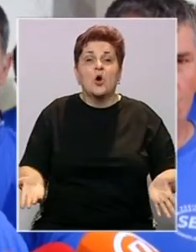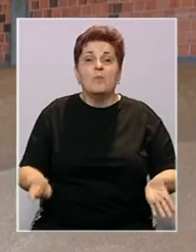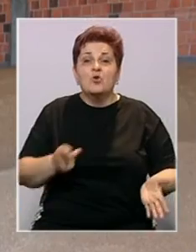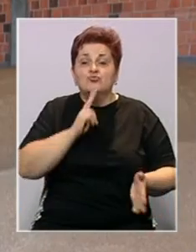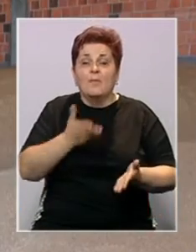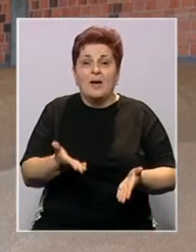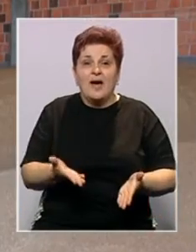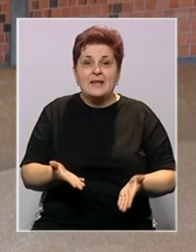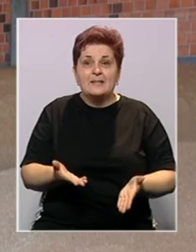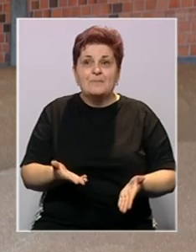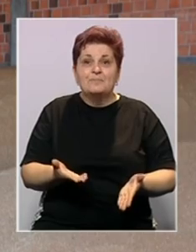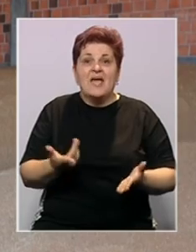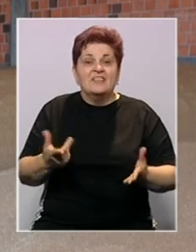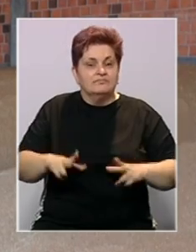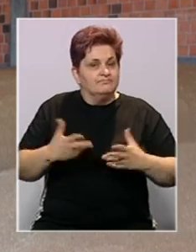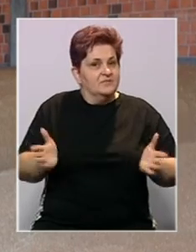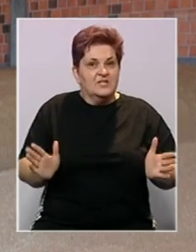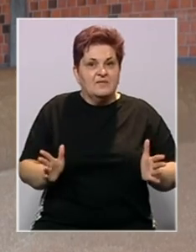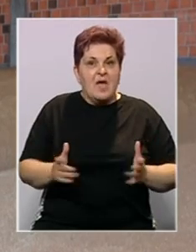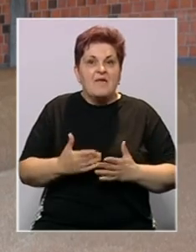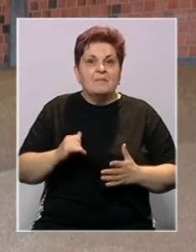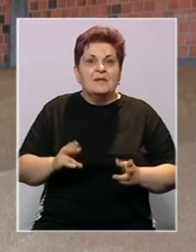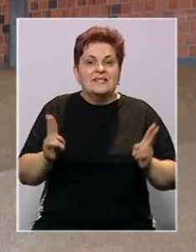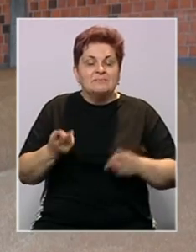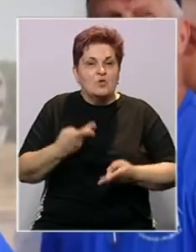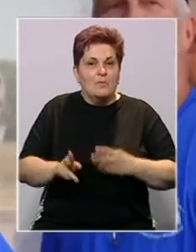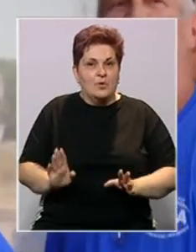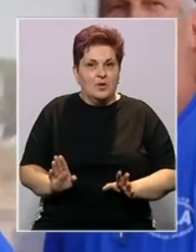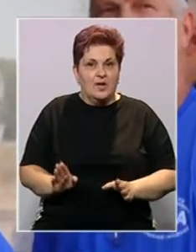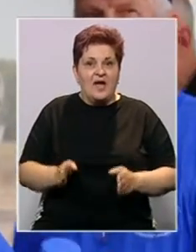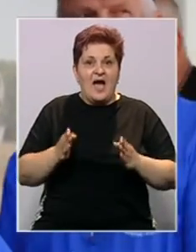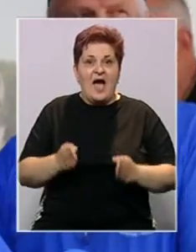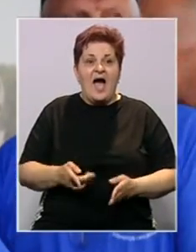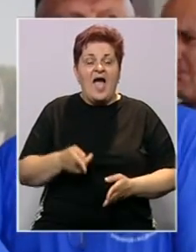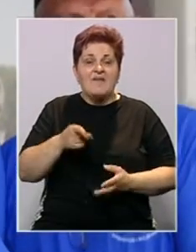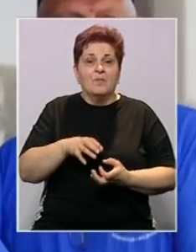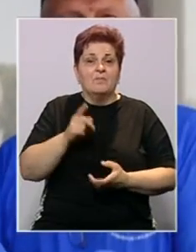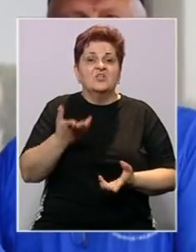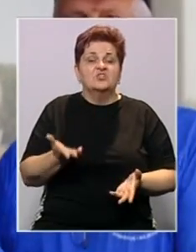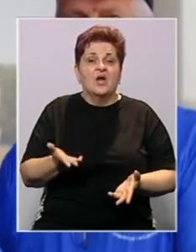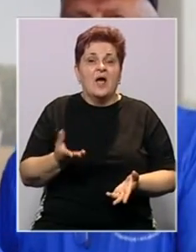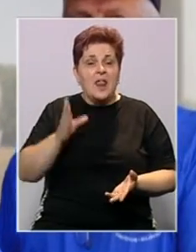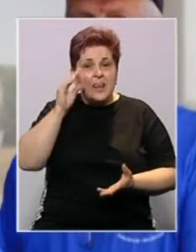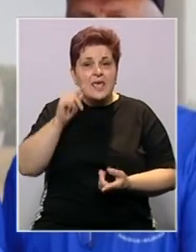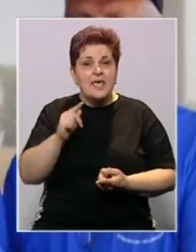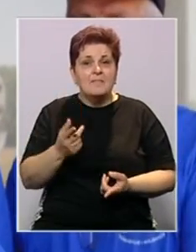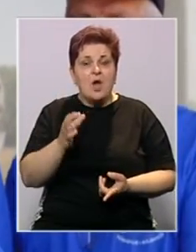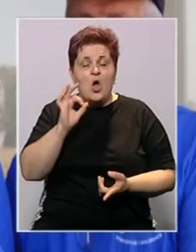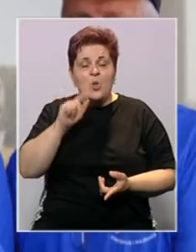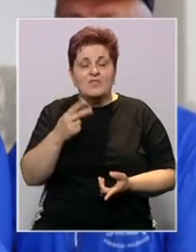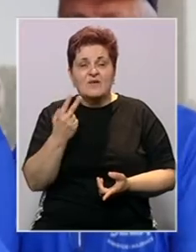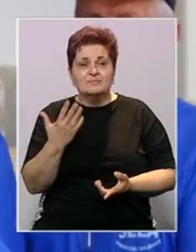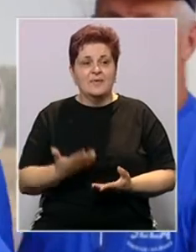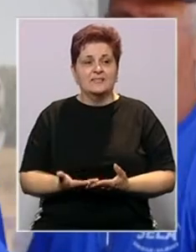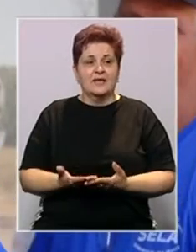malo imamo. Isiču da su neivici opstanka, a dio njih već je smanjio proizvodnju. Evo jedna flašca sa limuna od 0,25